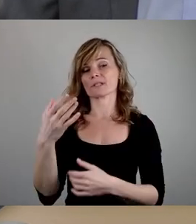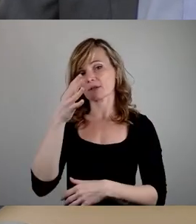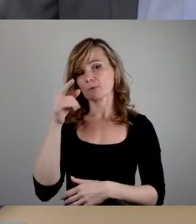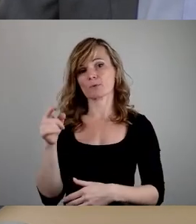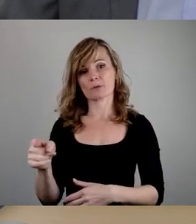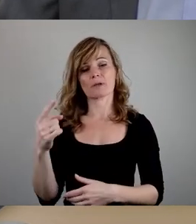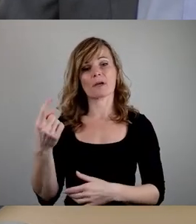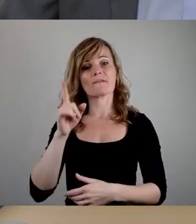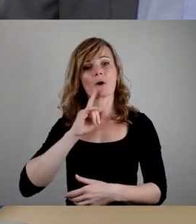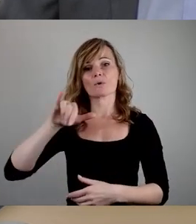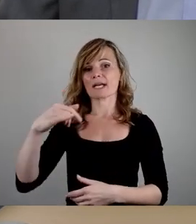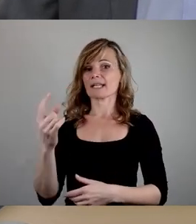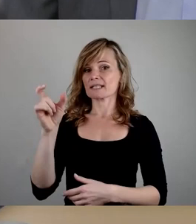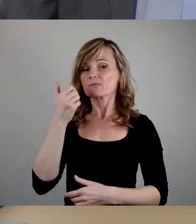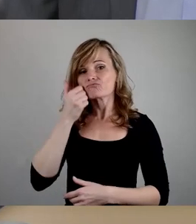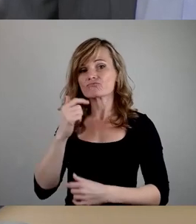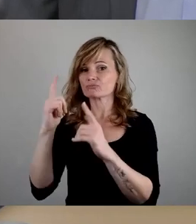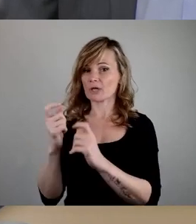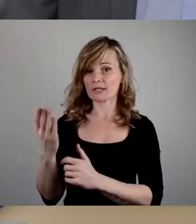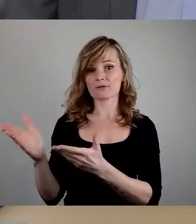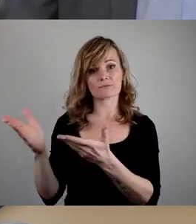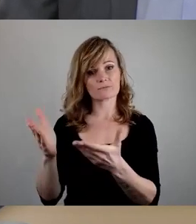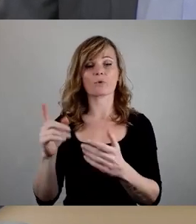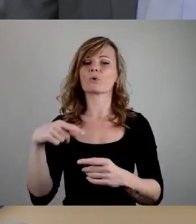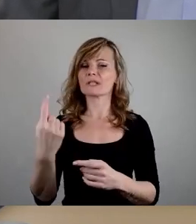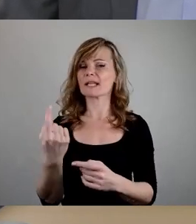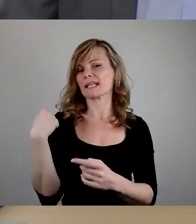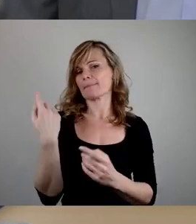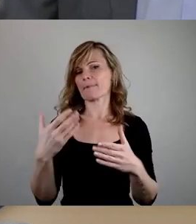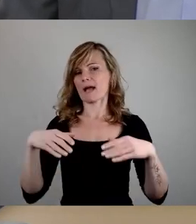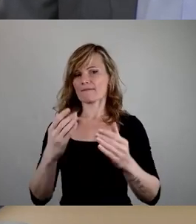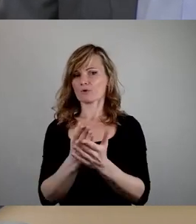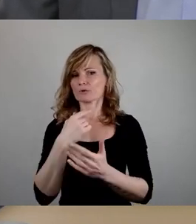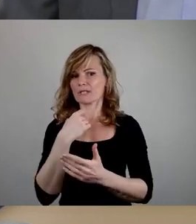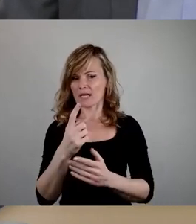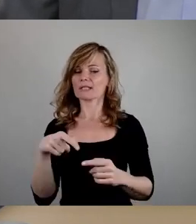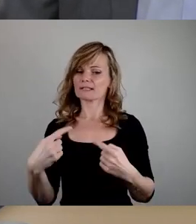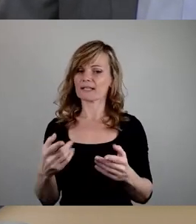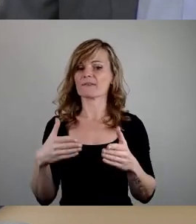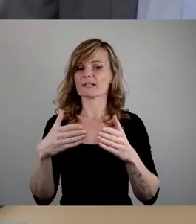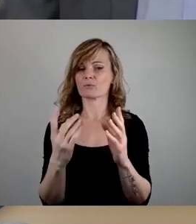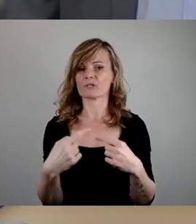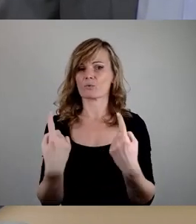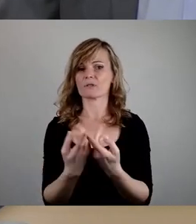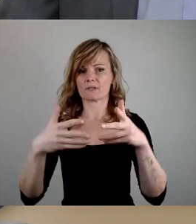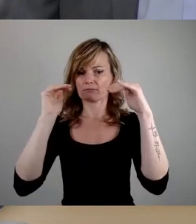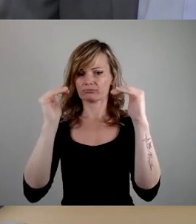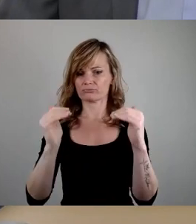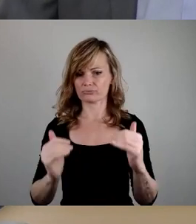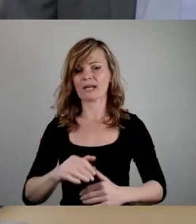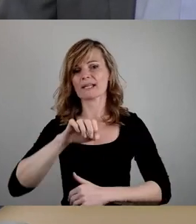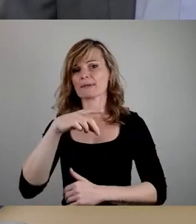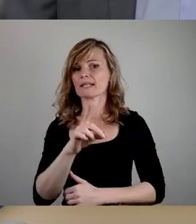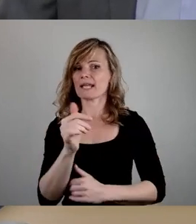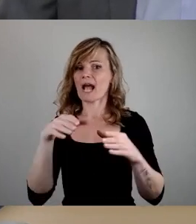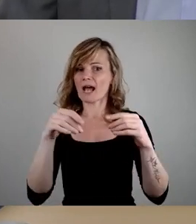zu starten und wir gehen dann, wie ich schon eingangs gesagt habe, in die Fraktionsrunde. SPD würde beginnen, die hat ihr Rederecht